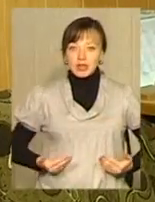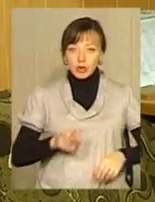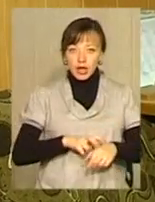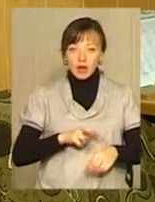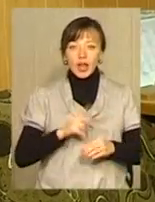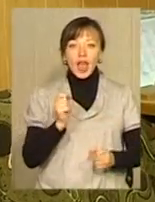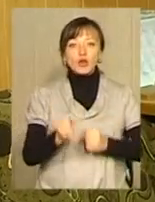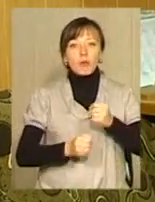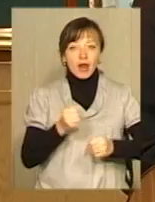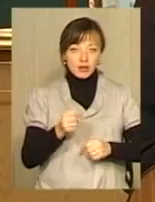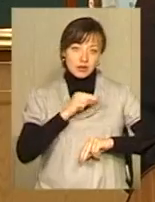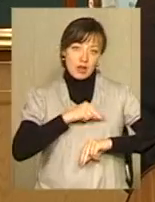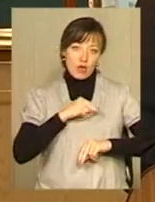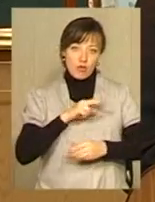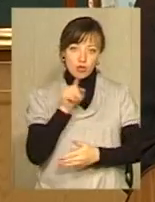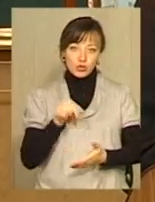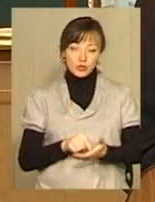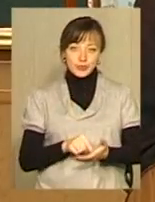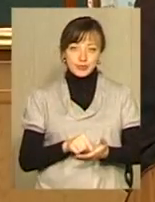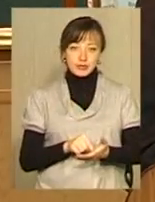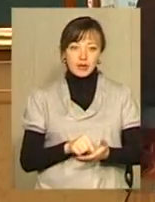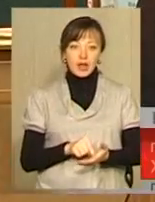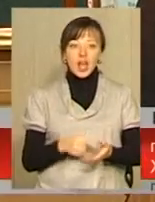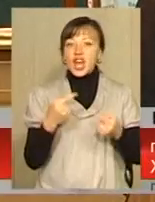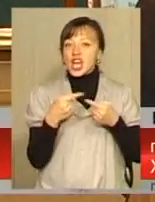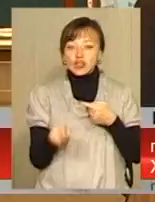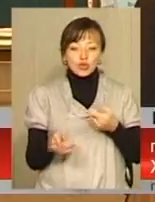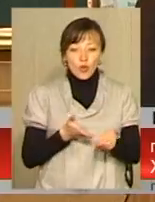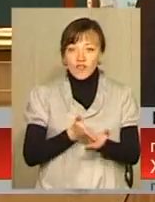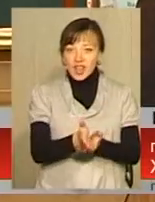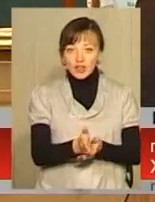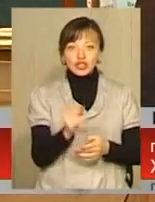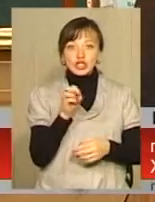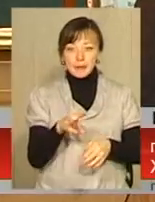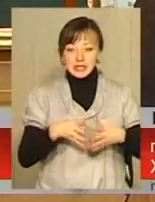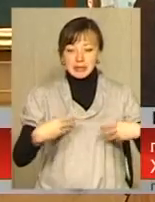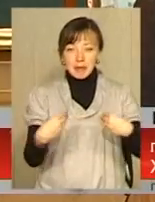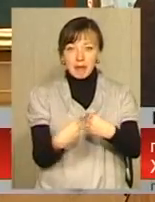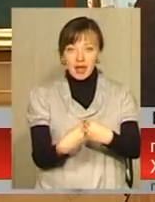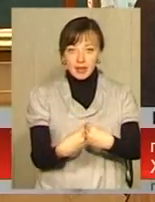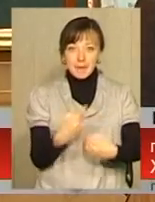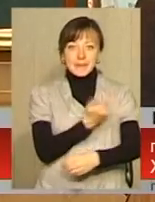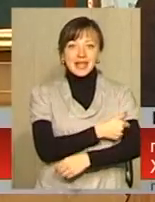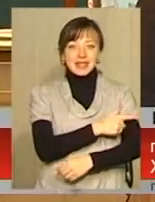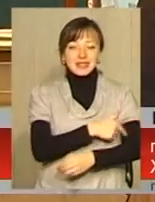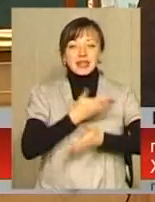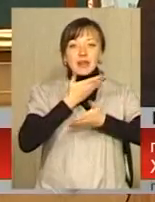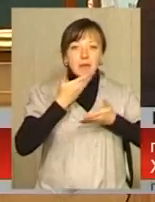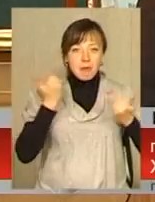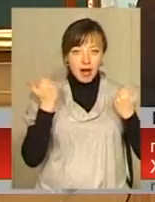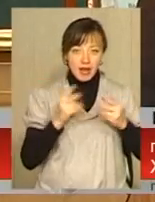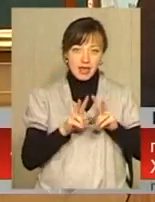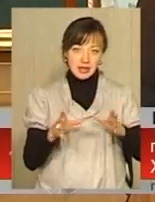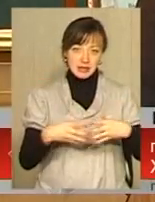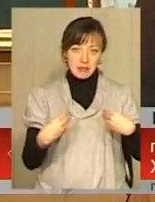чому добиратимуться на роботу. Альтернативи сімейної медицини в розвитку надання медичної і первинної медичної допомоги немає як